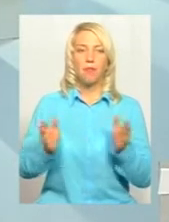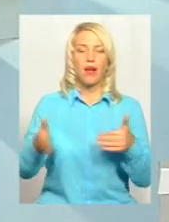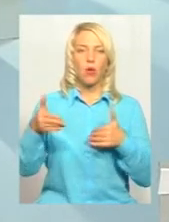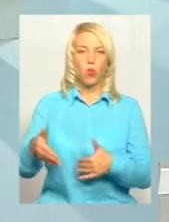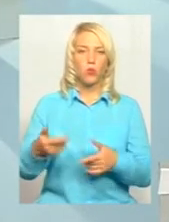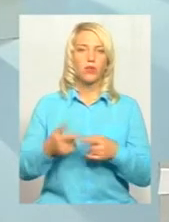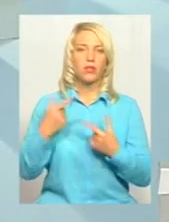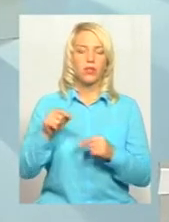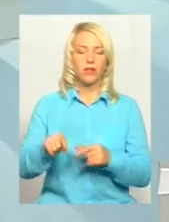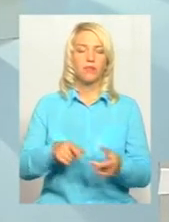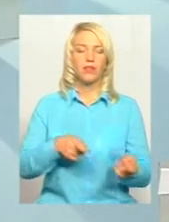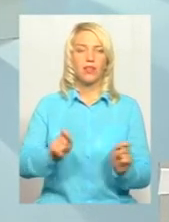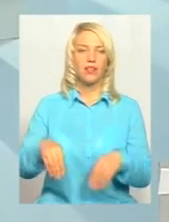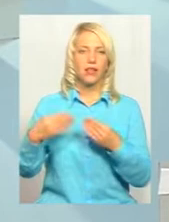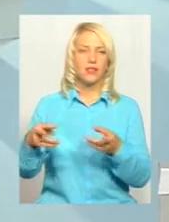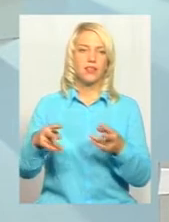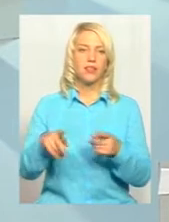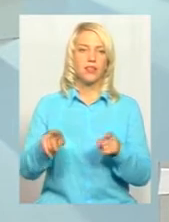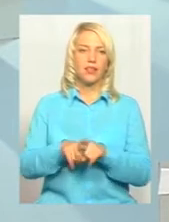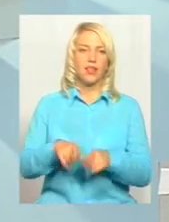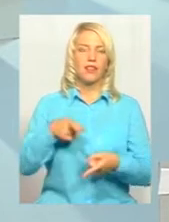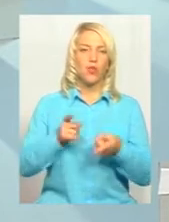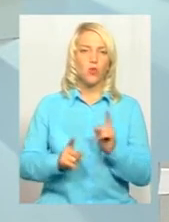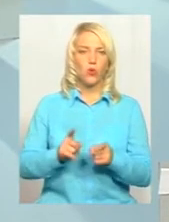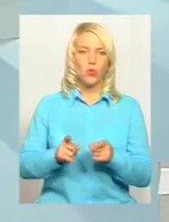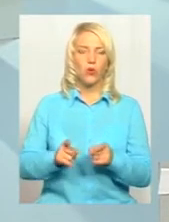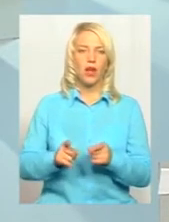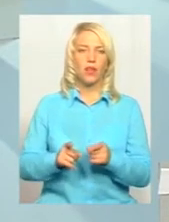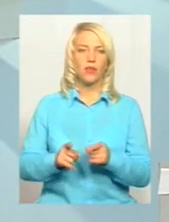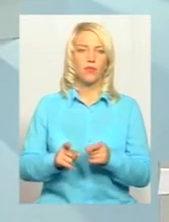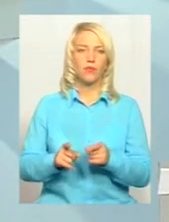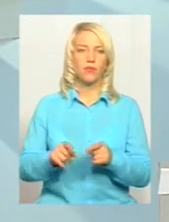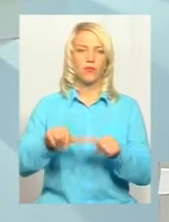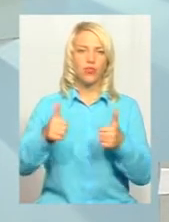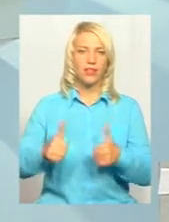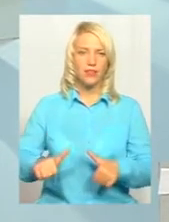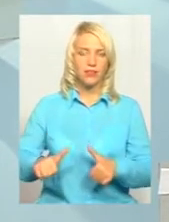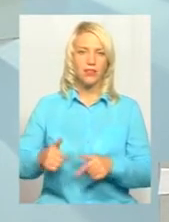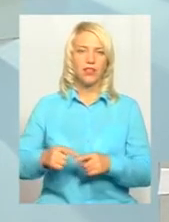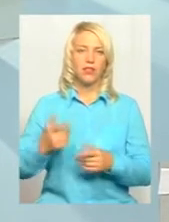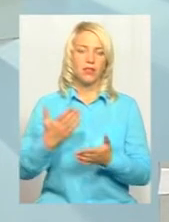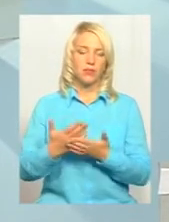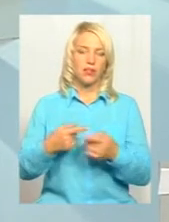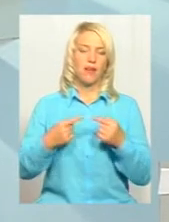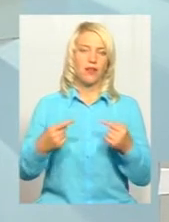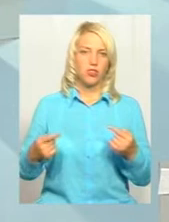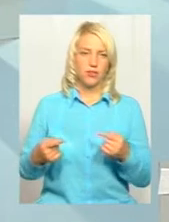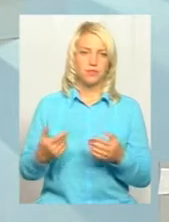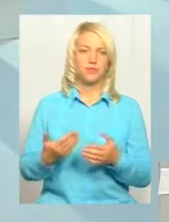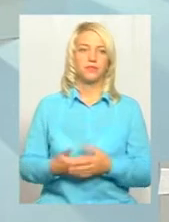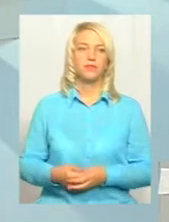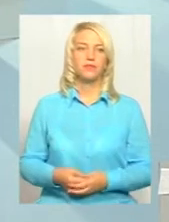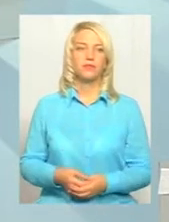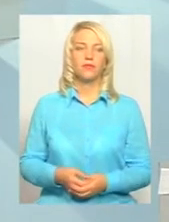так і в них віддаються також такі відповідні, в натуральній вигляді відповідні речі надаються, назвемо так.